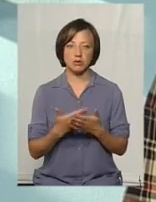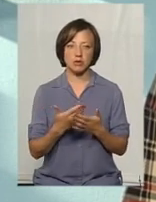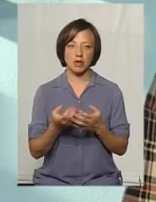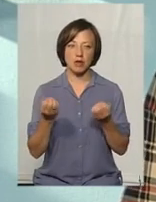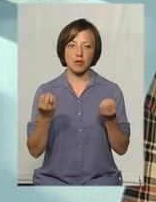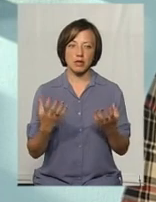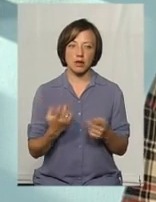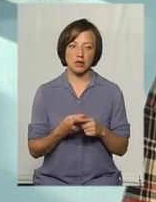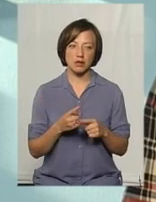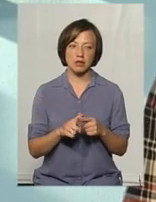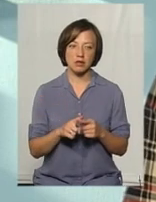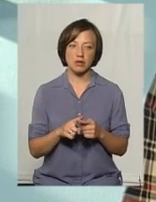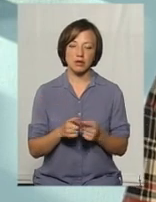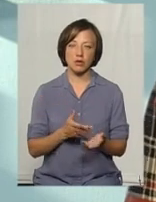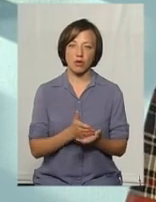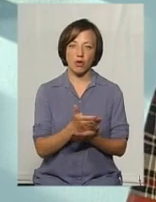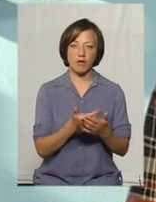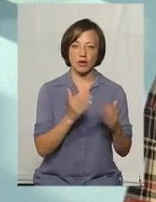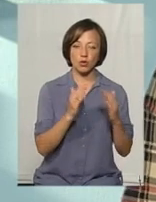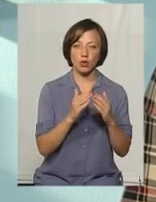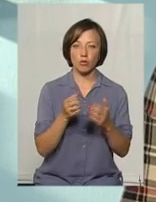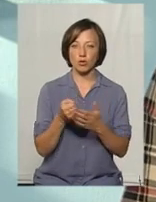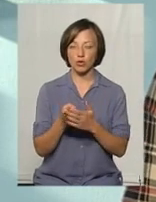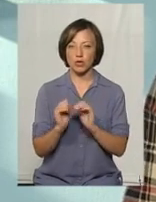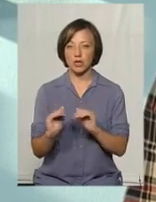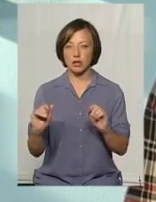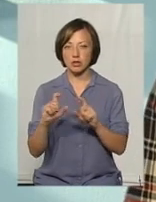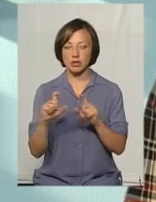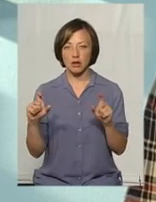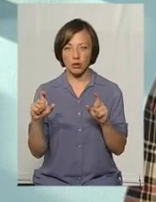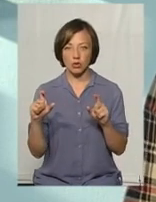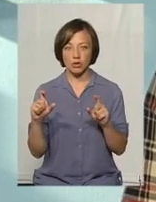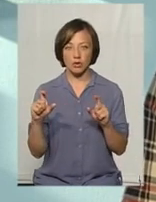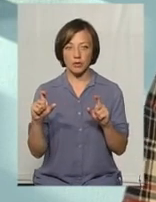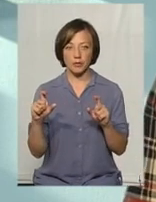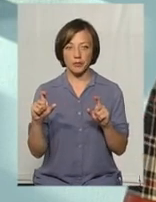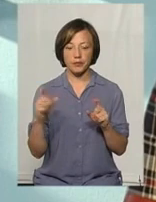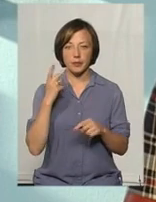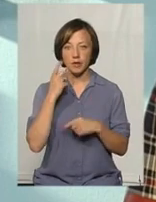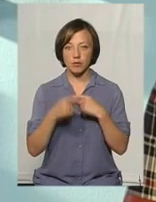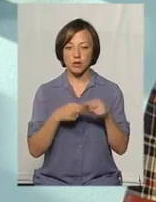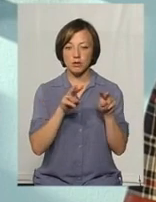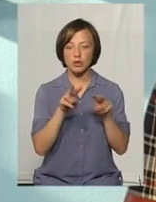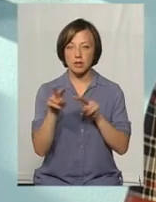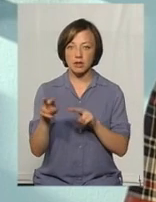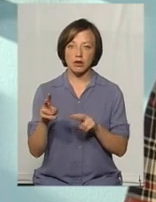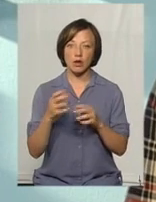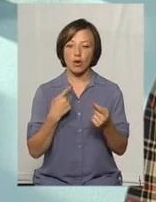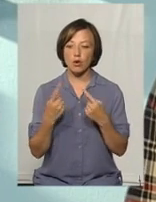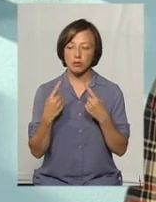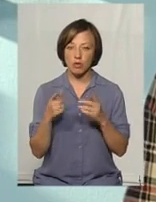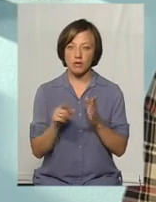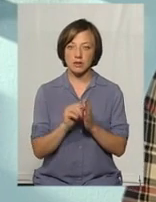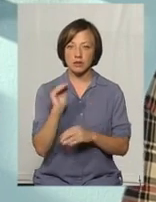Елементарно, це дорога від дому до дитячого навчального закладу. І це постійне спостереження, це розмова з